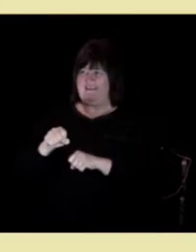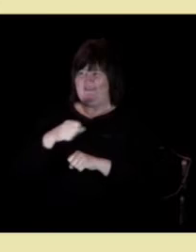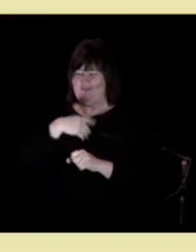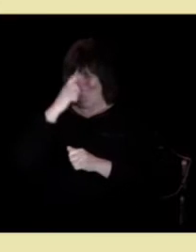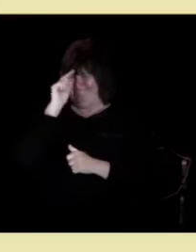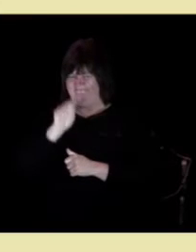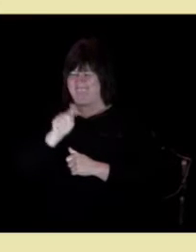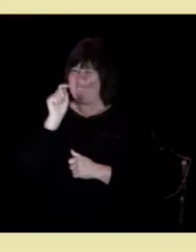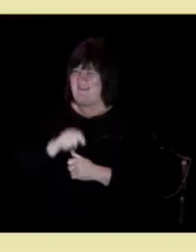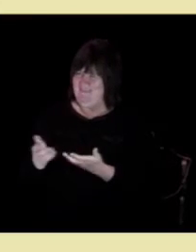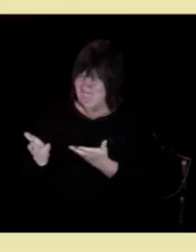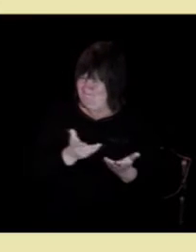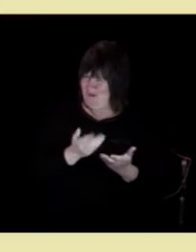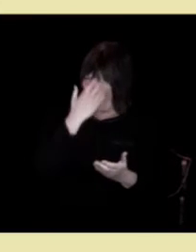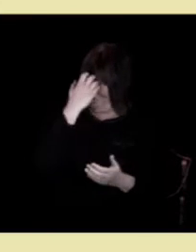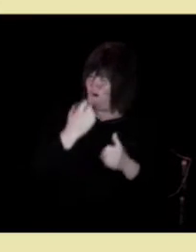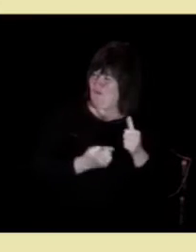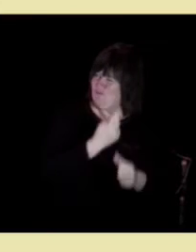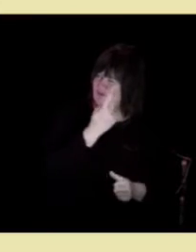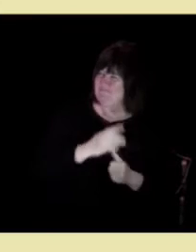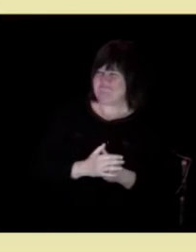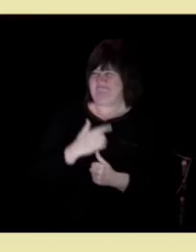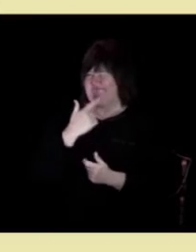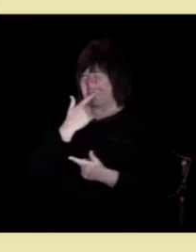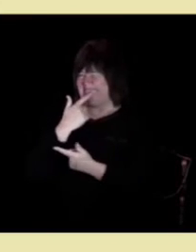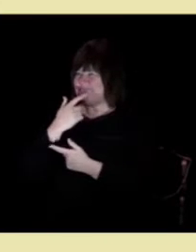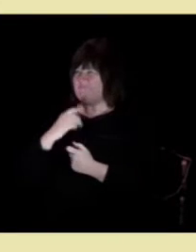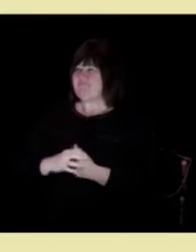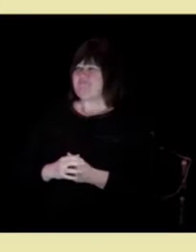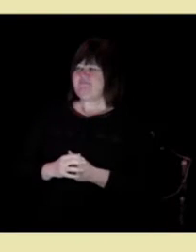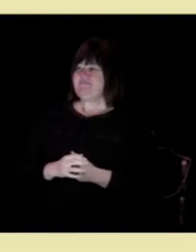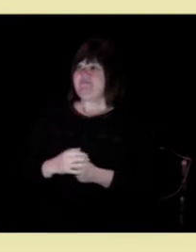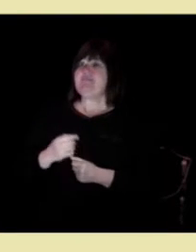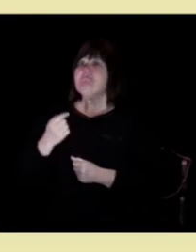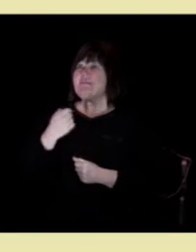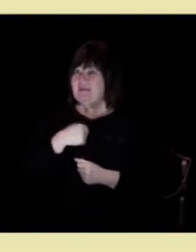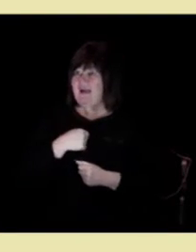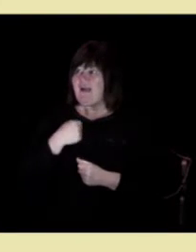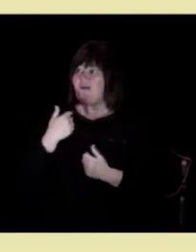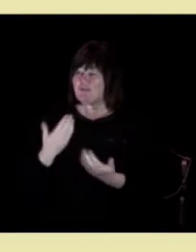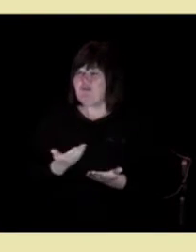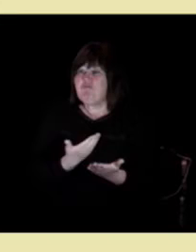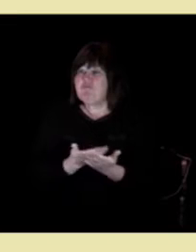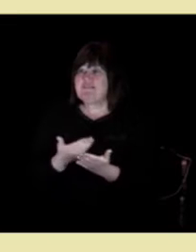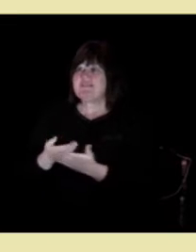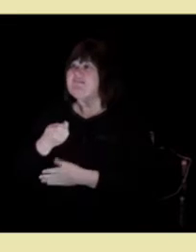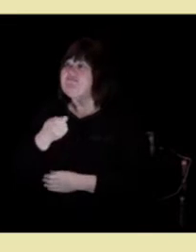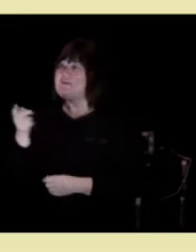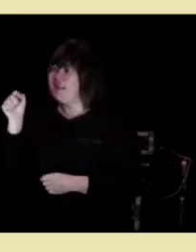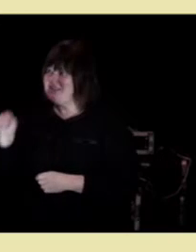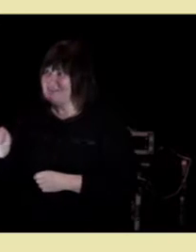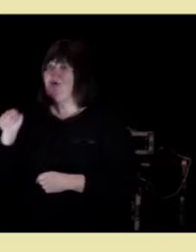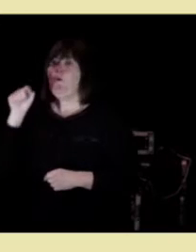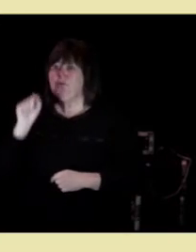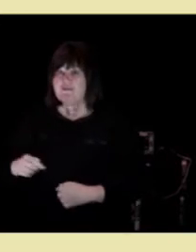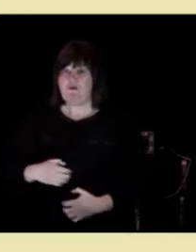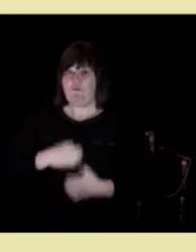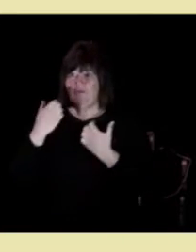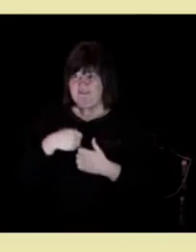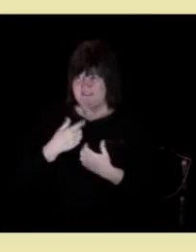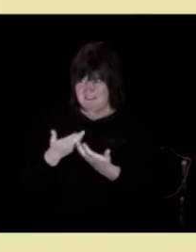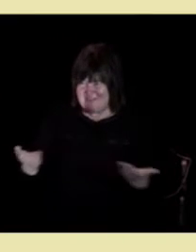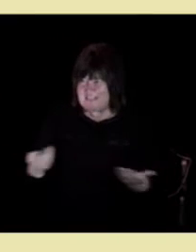jeg har fått lov til å presentere den for dere her i dag. Og dette er da overraskelsen som jeg skal vise dere.